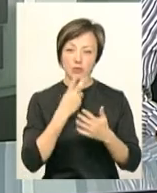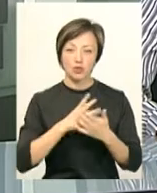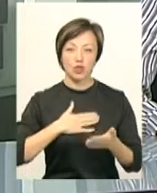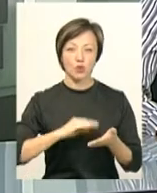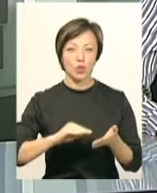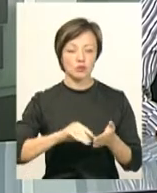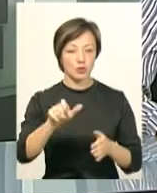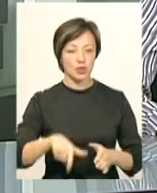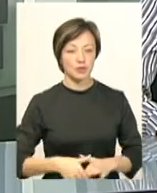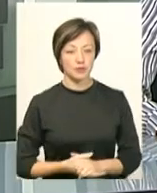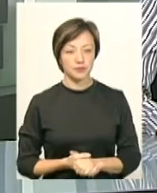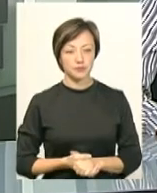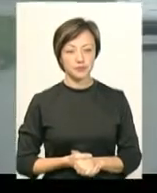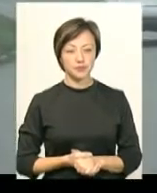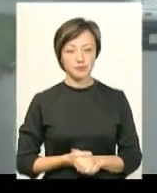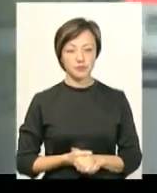Вікторія Бондар.